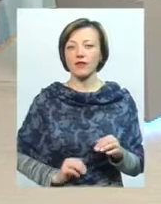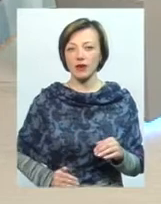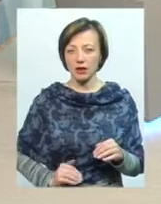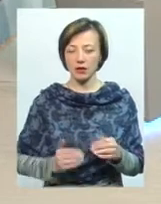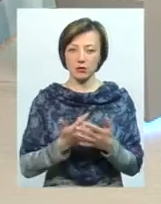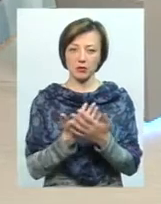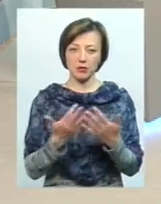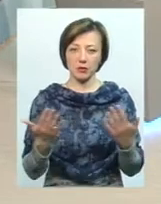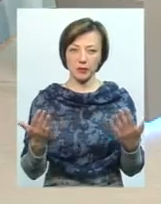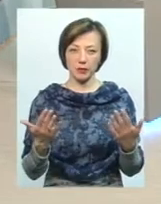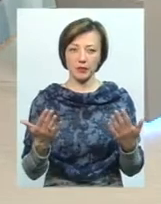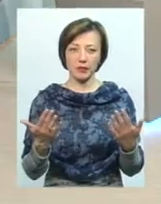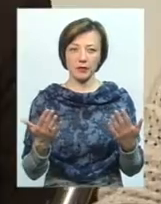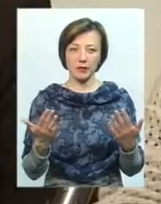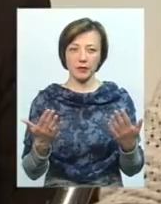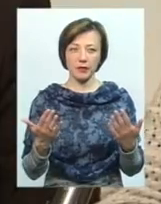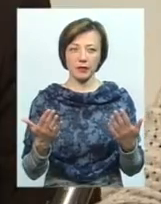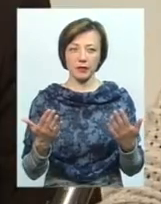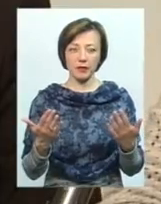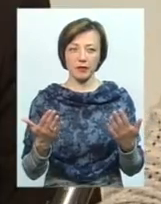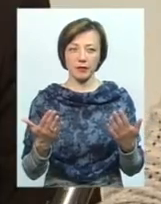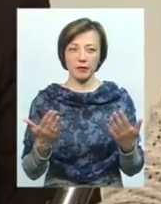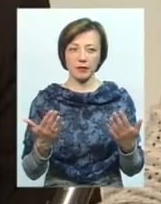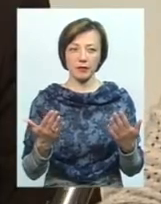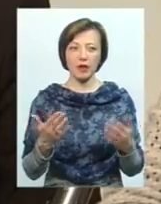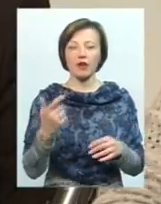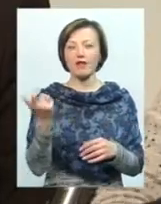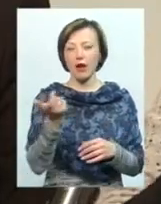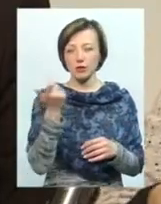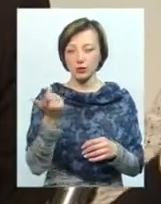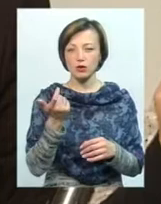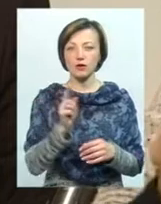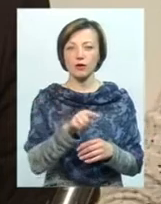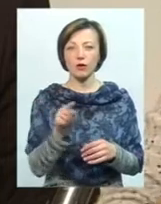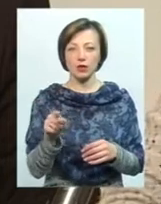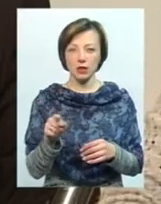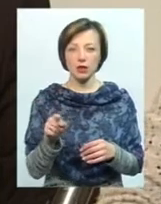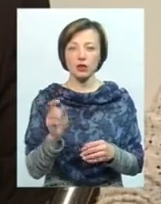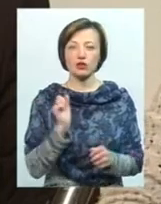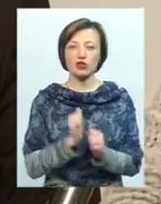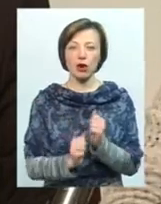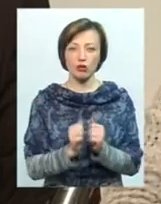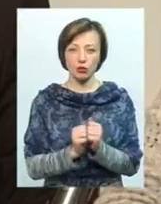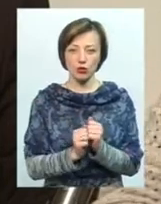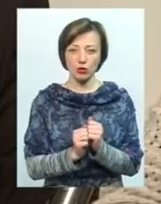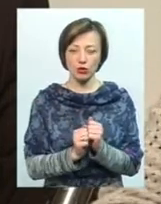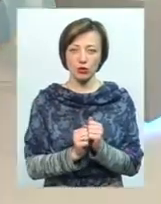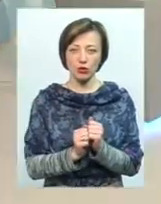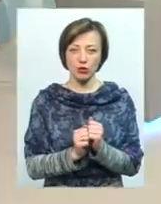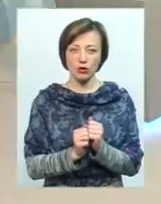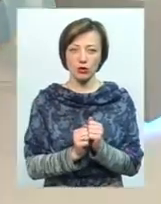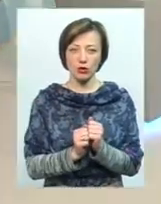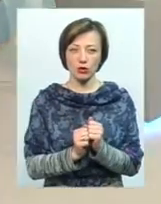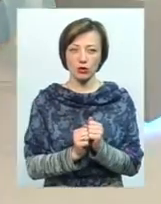так, в виді корпоративних прав і бенефіціарної власності, вони досить часто протікають